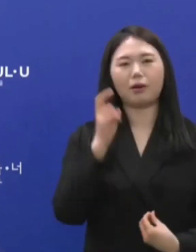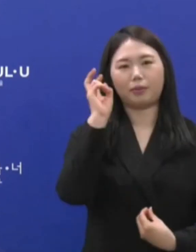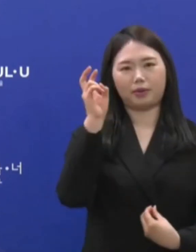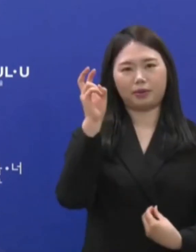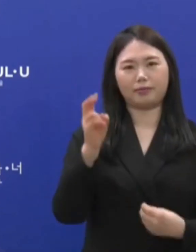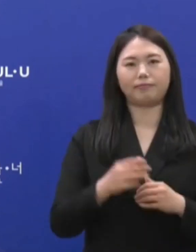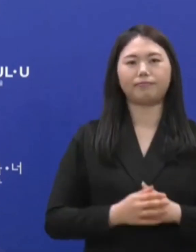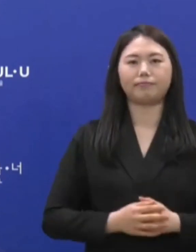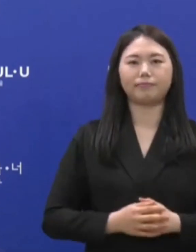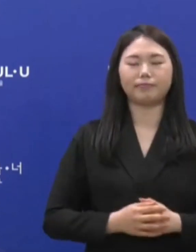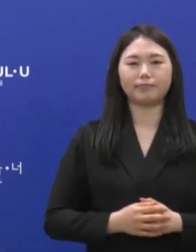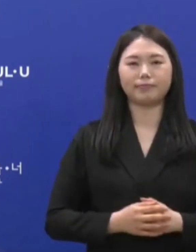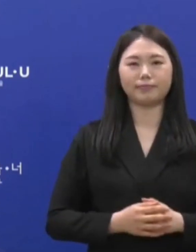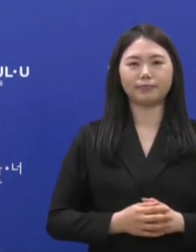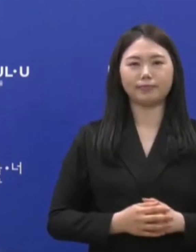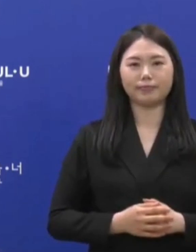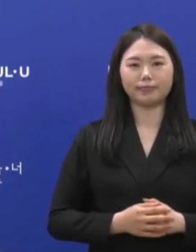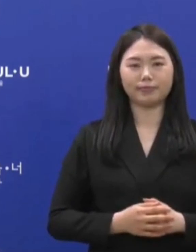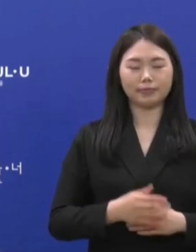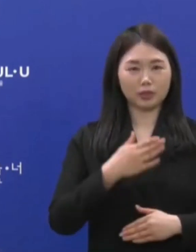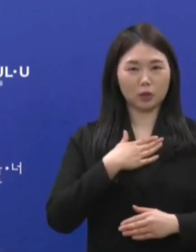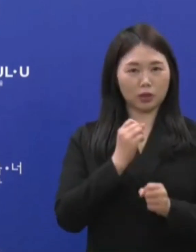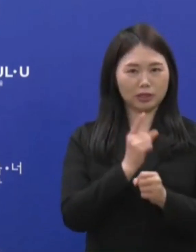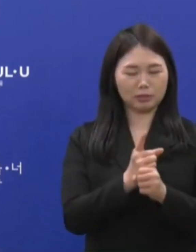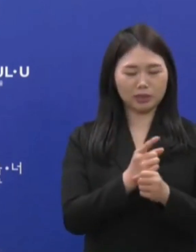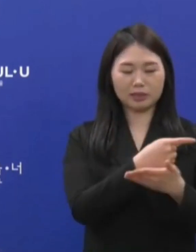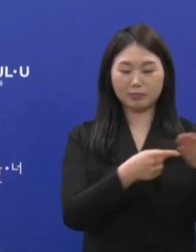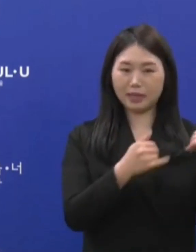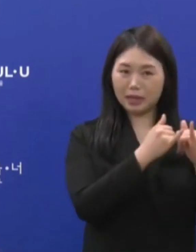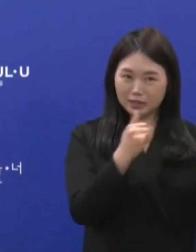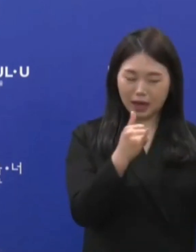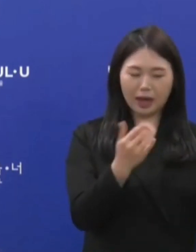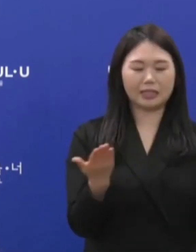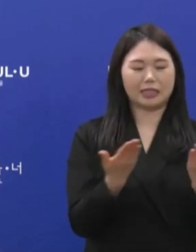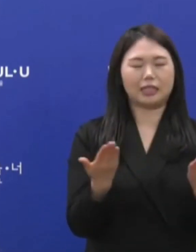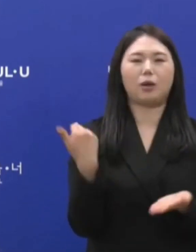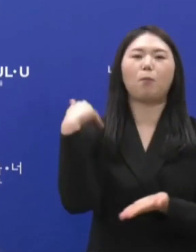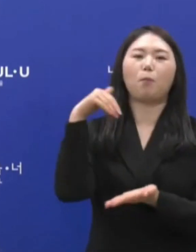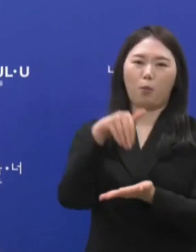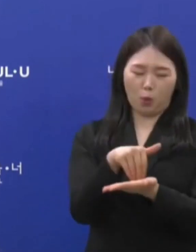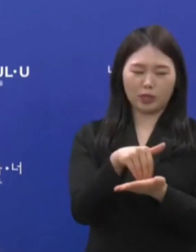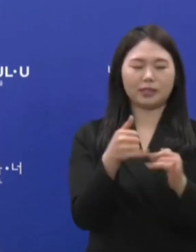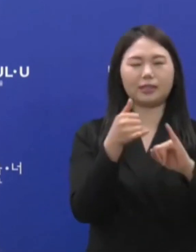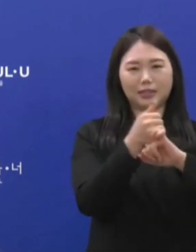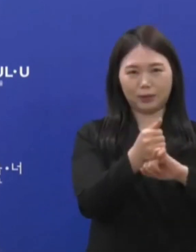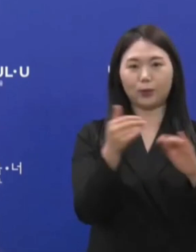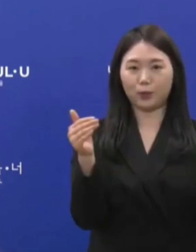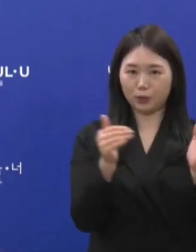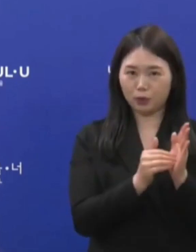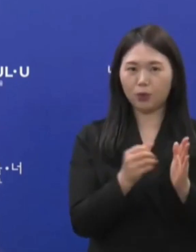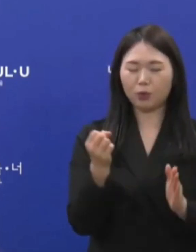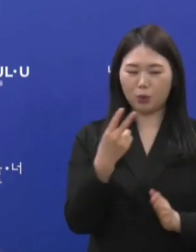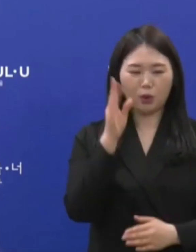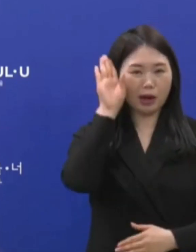생각합니다. 저는 이미 피해자의 업무 복귀 지원을 약속을 했고 동일 또는